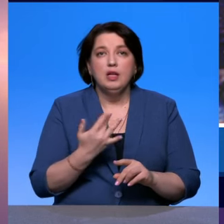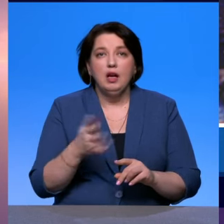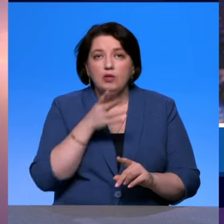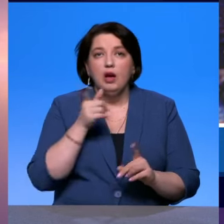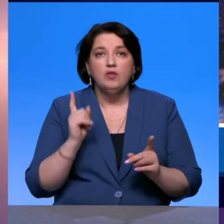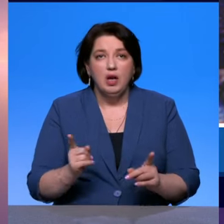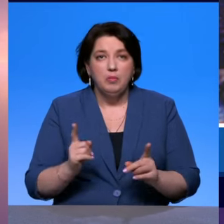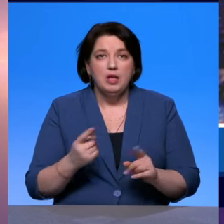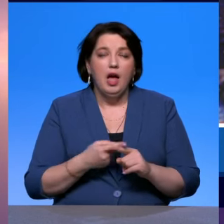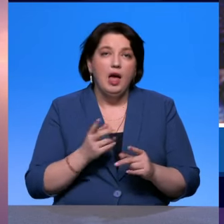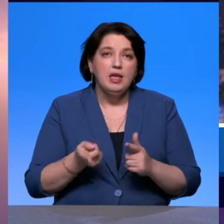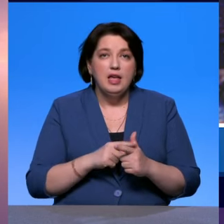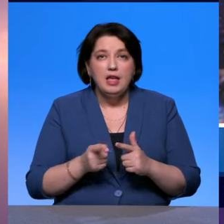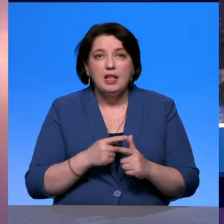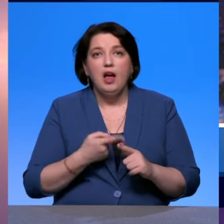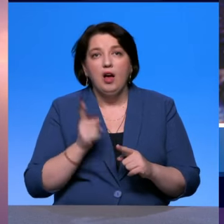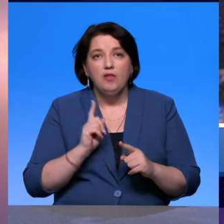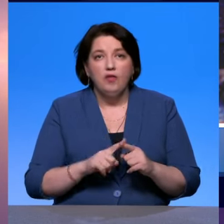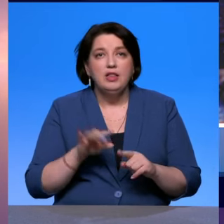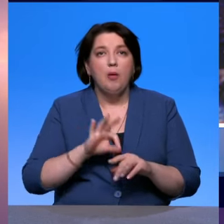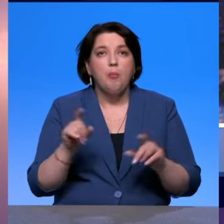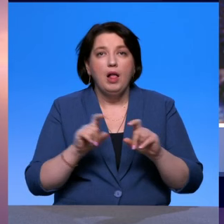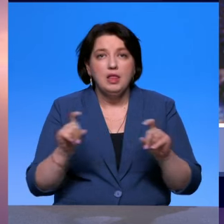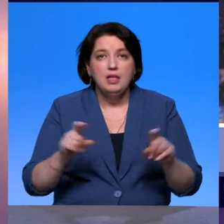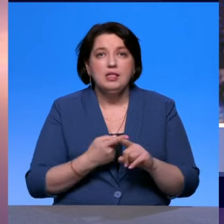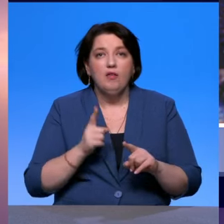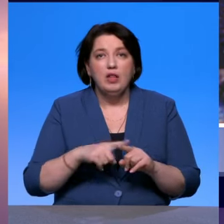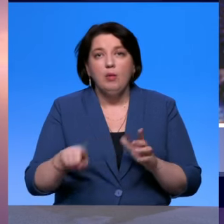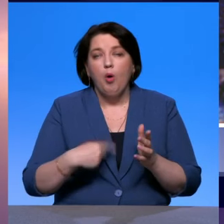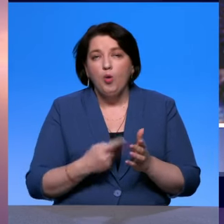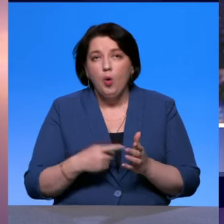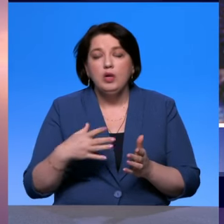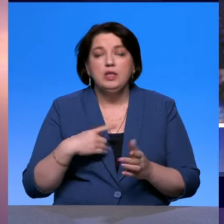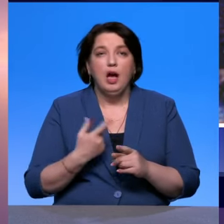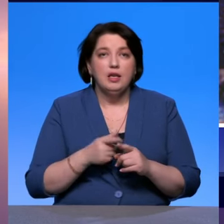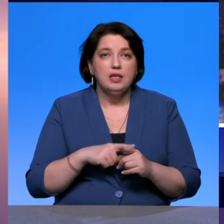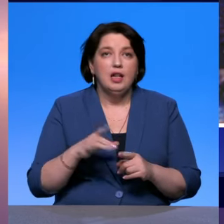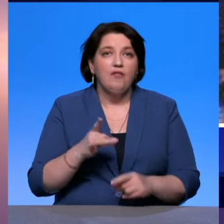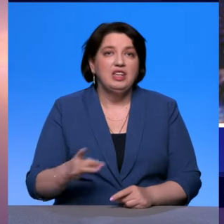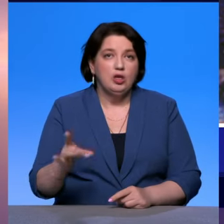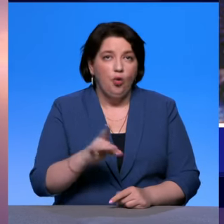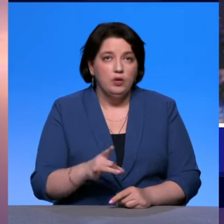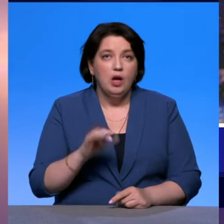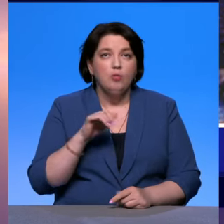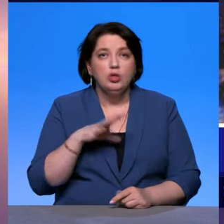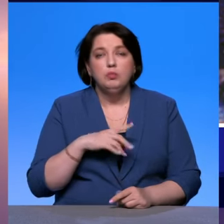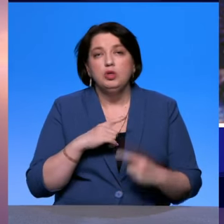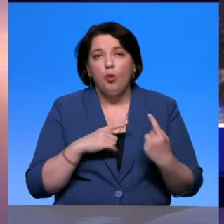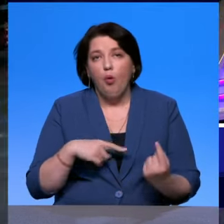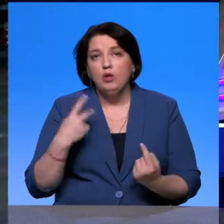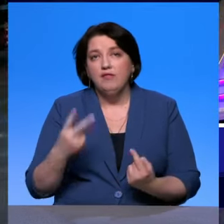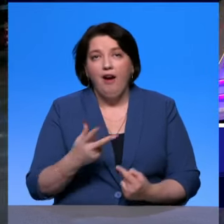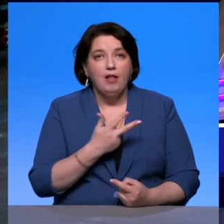либо в данной больнице, либо в данном городе, либо в данном регионе. Это может быть и год, и два, и три, и пять, и в моей практике было до